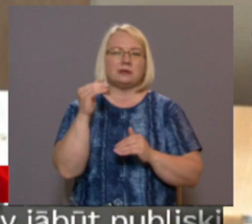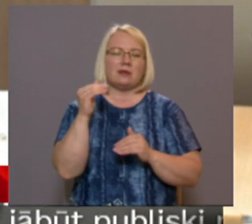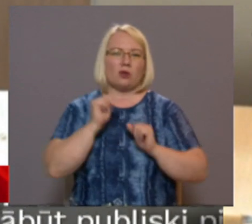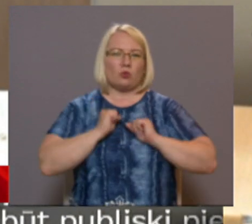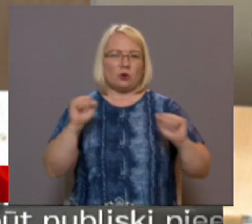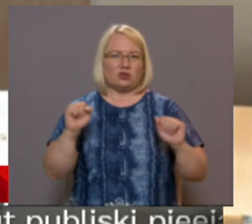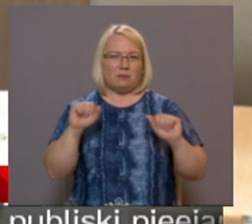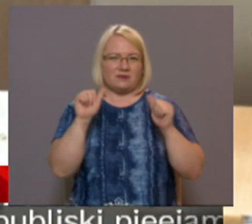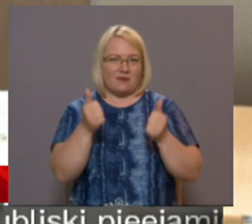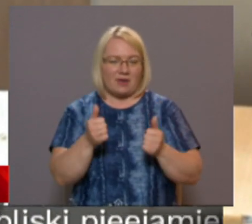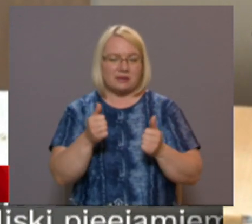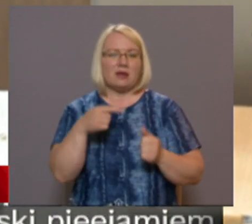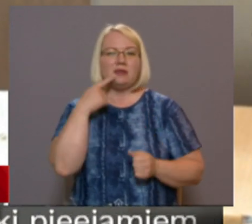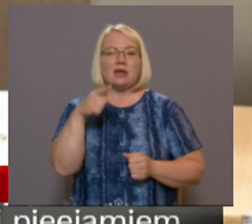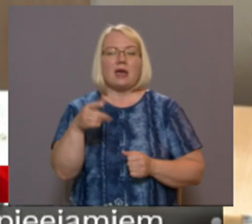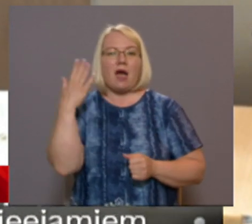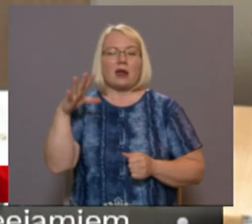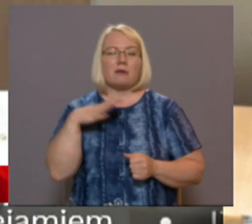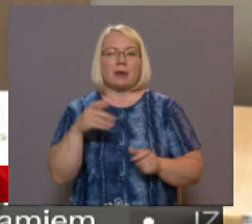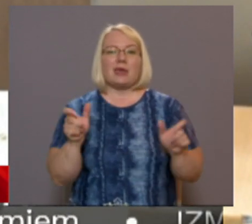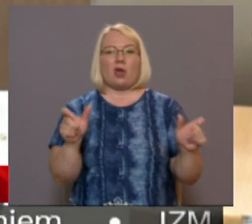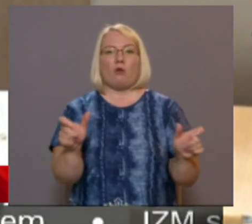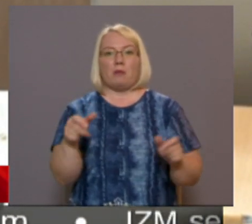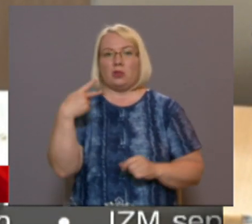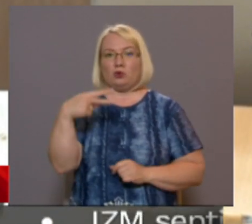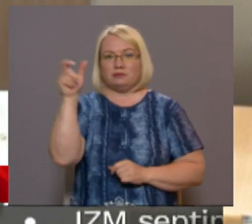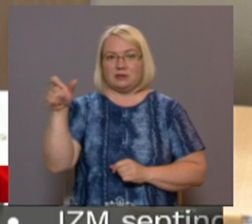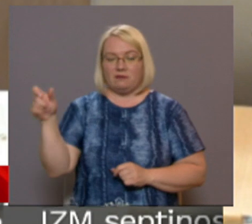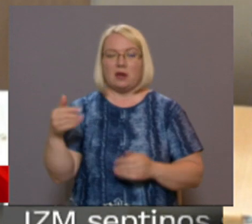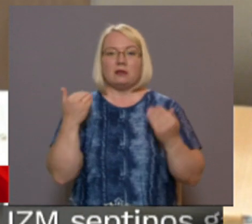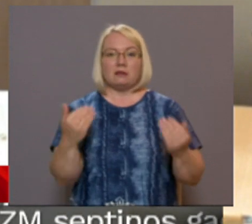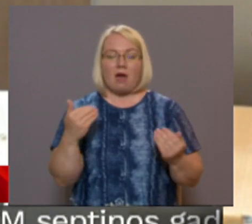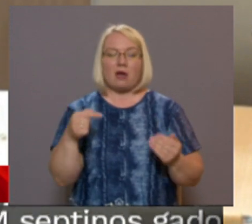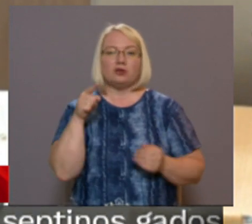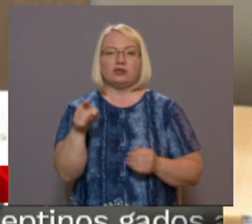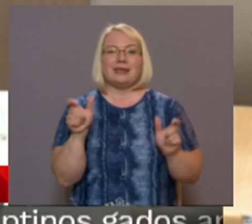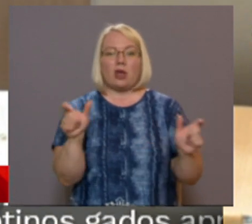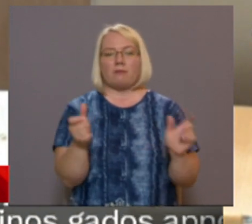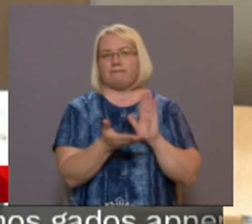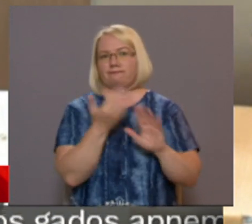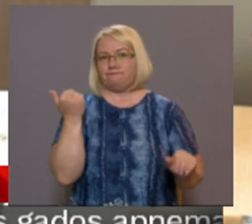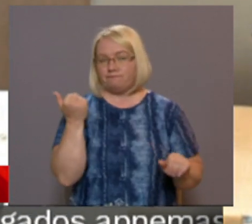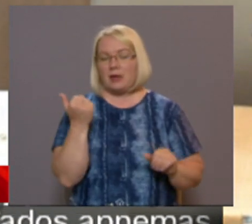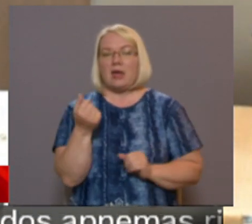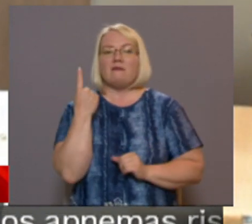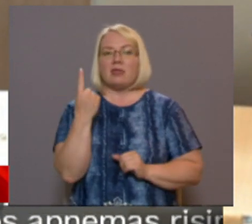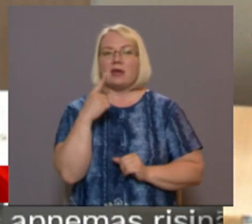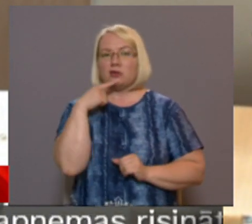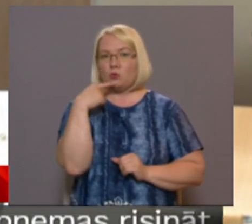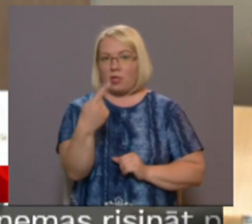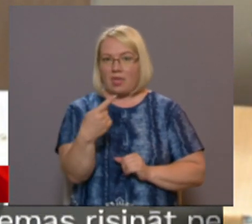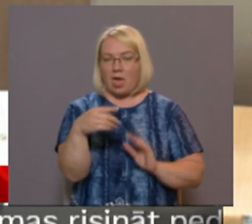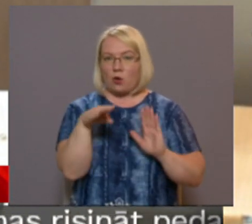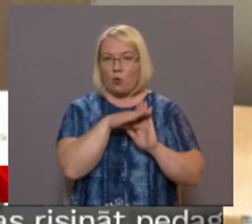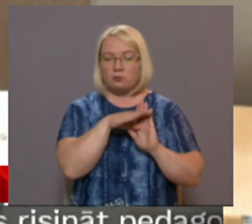jāgrākums privātiem pasaukumiem bija ierobežams 20, tad šobrīd mēs šo ierobežamu vienkārši ņemam nost. Vienīgais nosacījums ir, ka ir